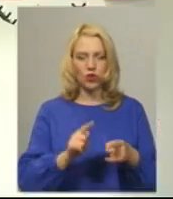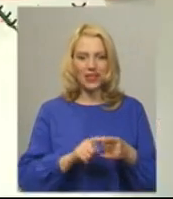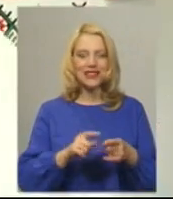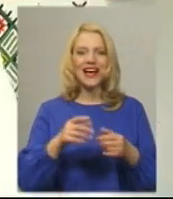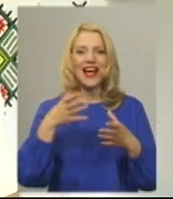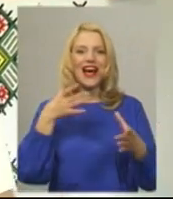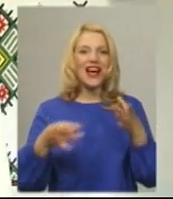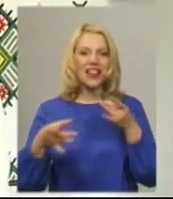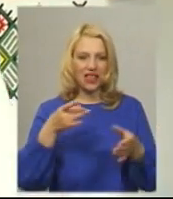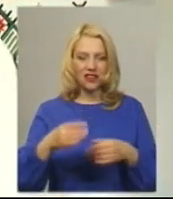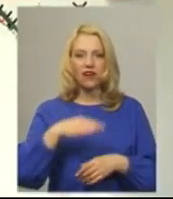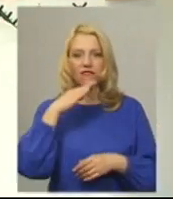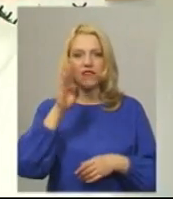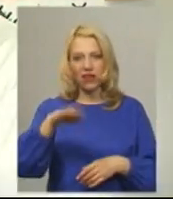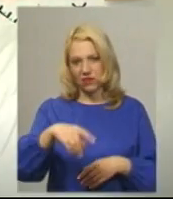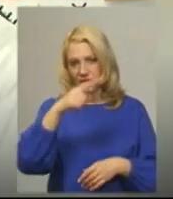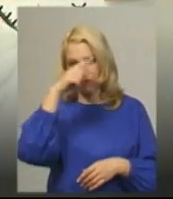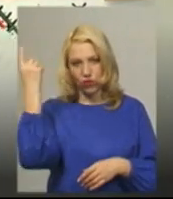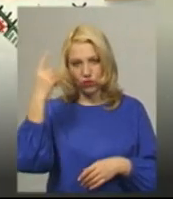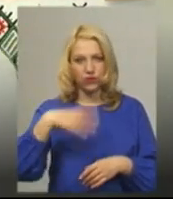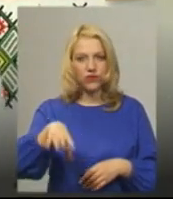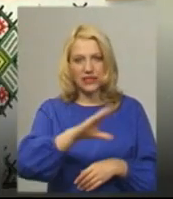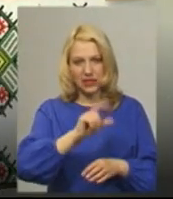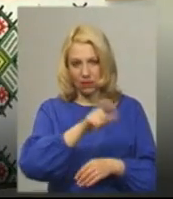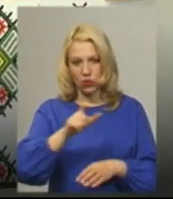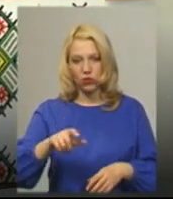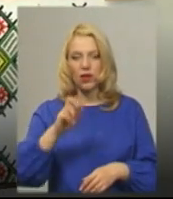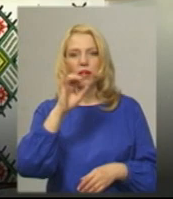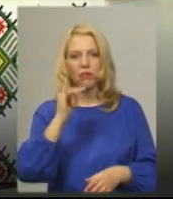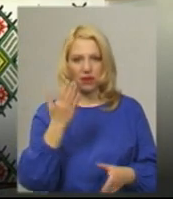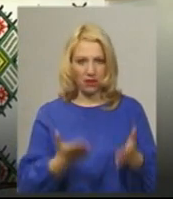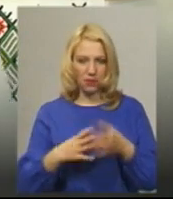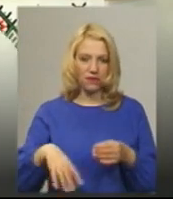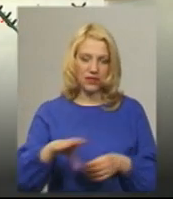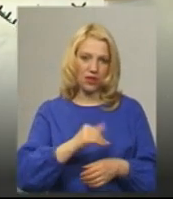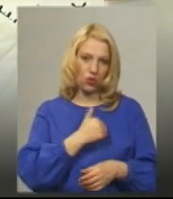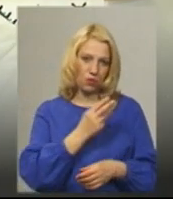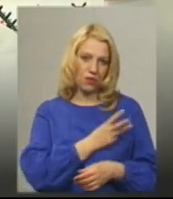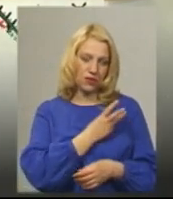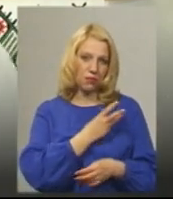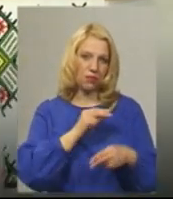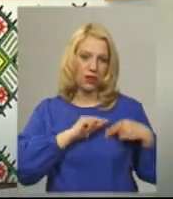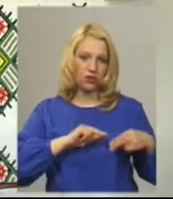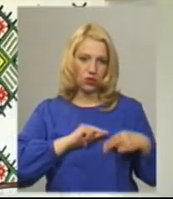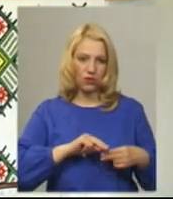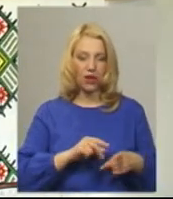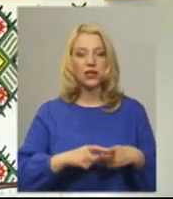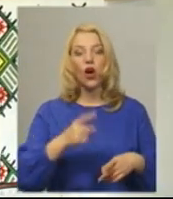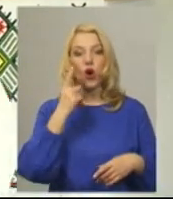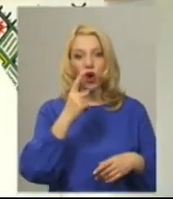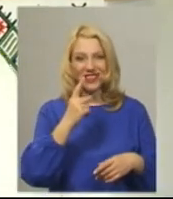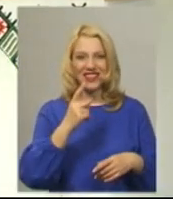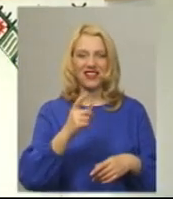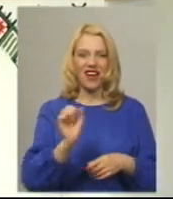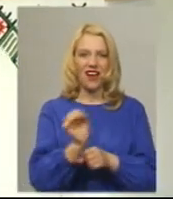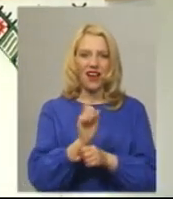чоловік. Я думаю, що глини хватить, мабуть, всім жителям, якби всі працювали. Так що, один камаз,